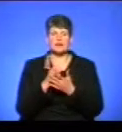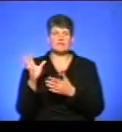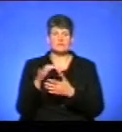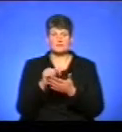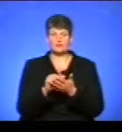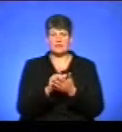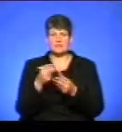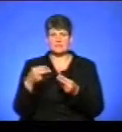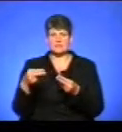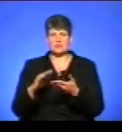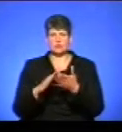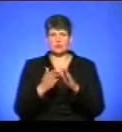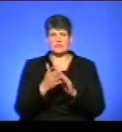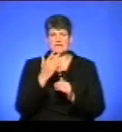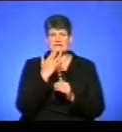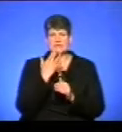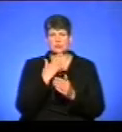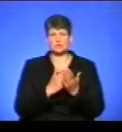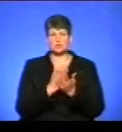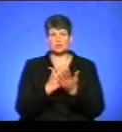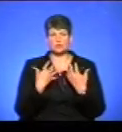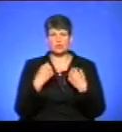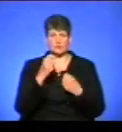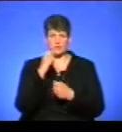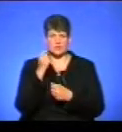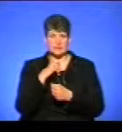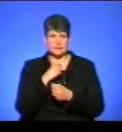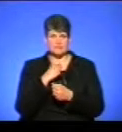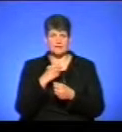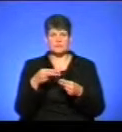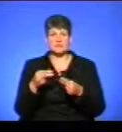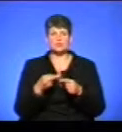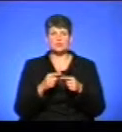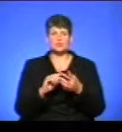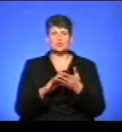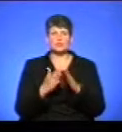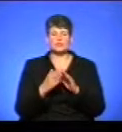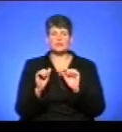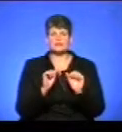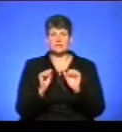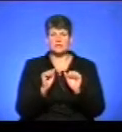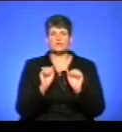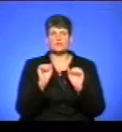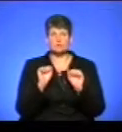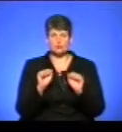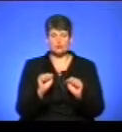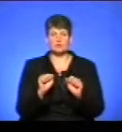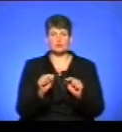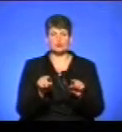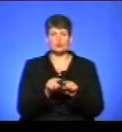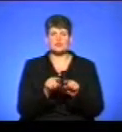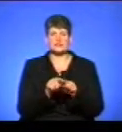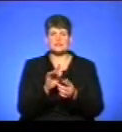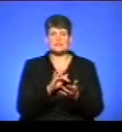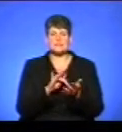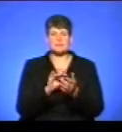підписання договору з Національною службою здоров'я України. Укласти цю угоду керівництво установи зможе лише одночасно із